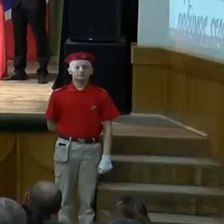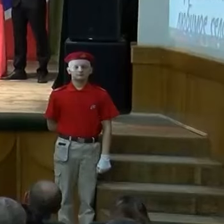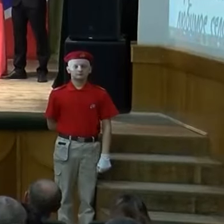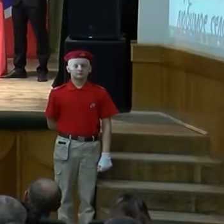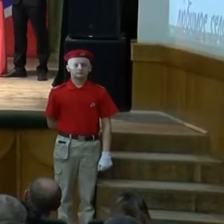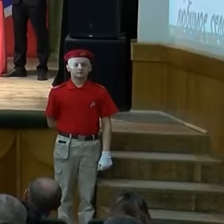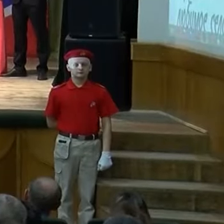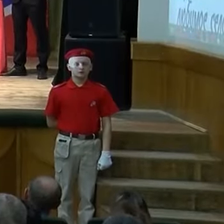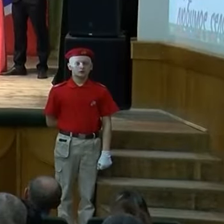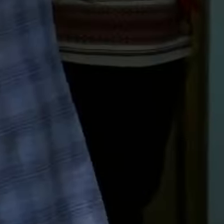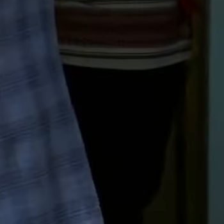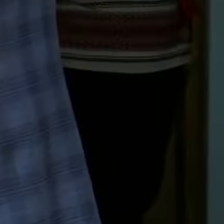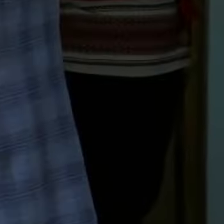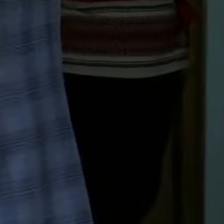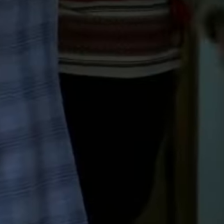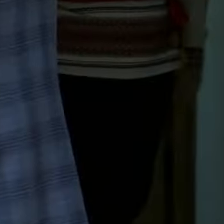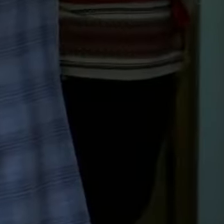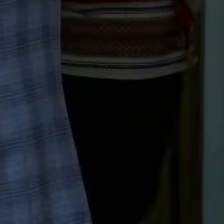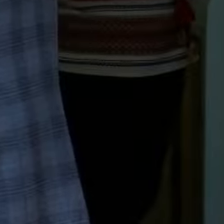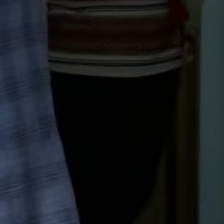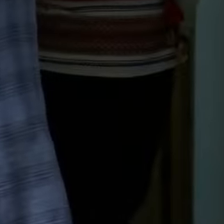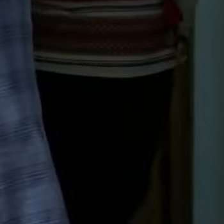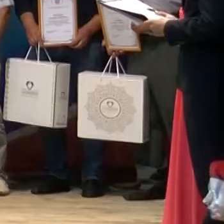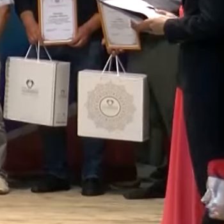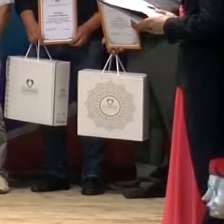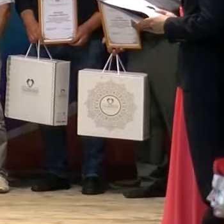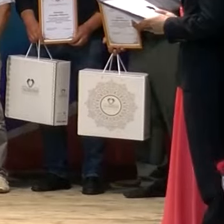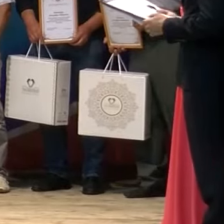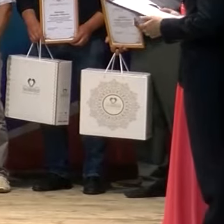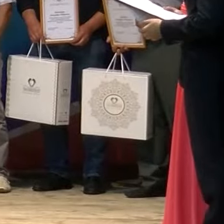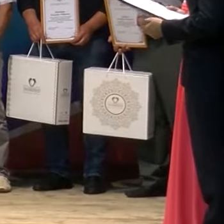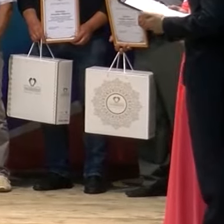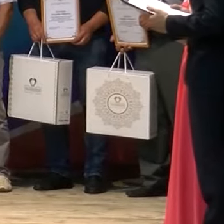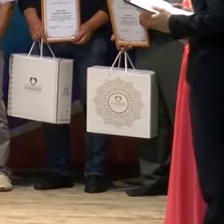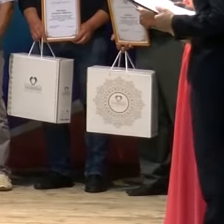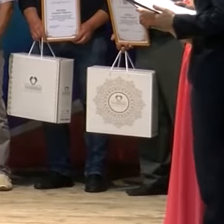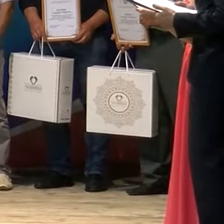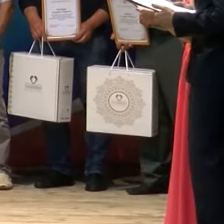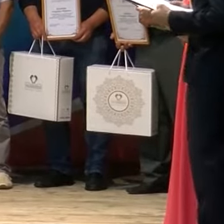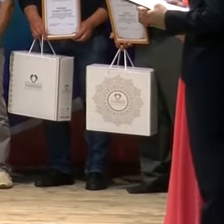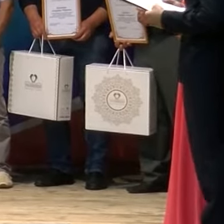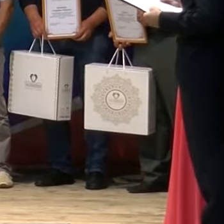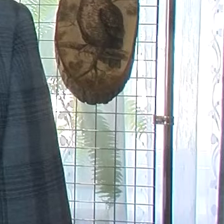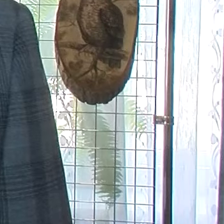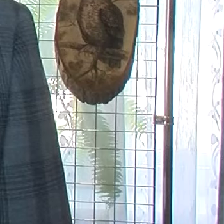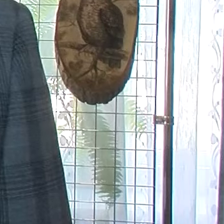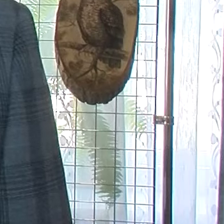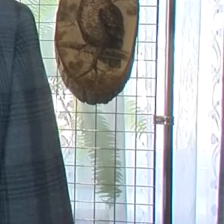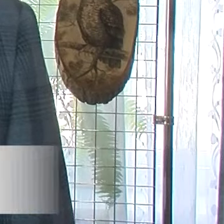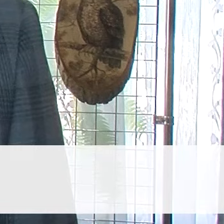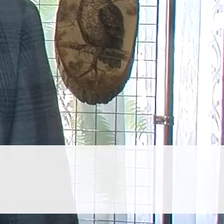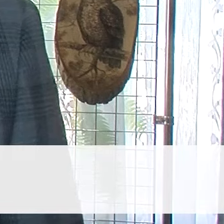-то. Красненский район сельскохозяйственный. По традиции уже можно подводить промежуточные итоги работы аграриев. Мы сегодня успешно